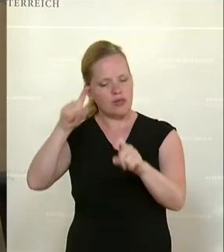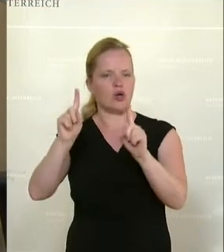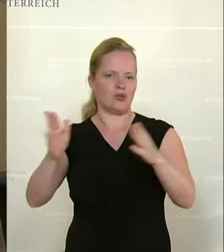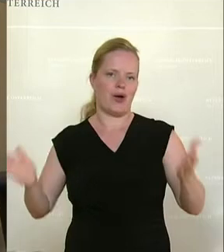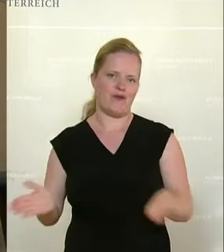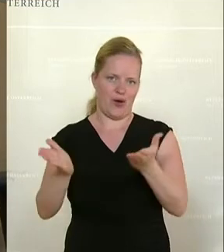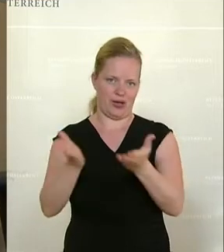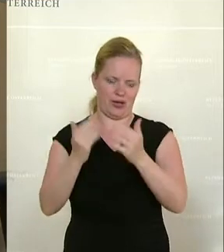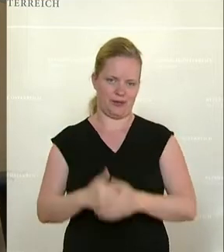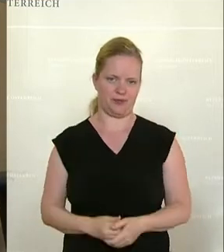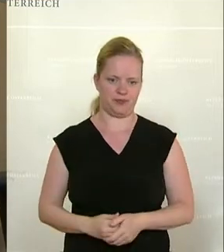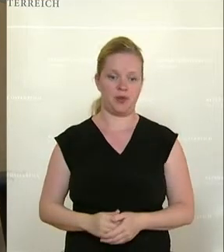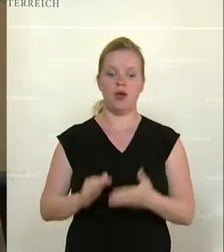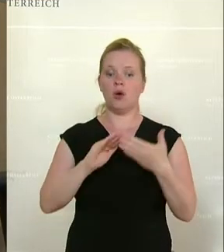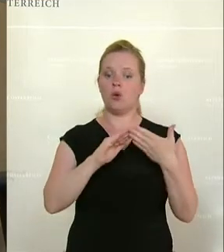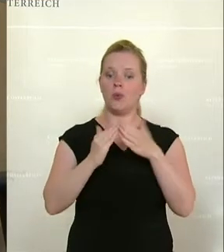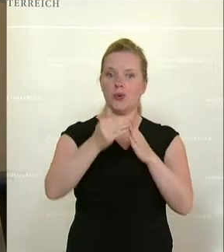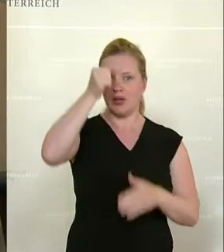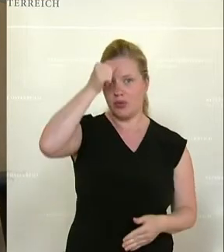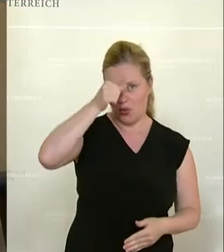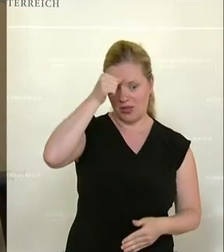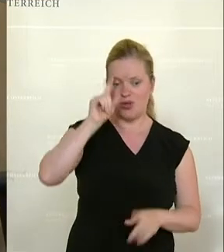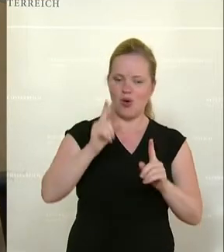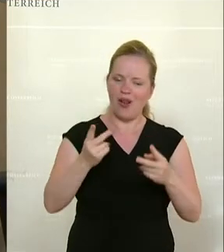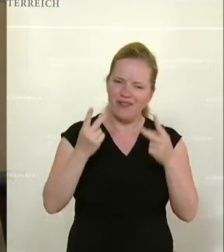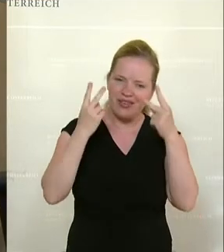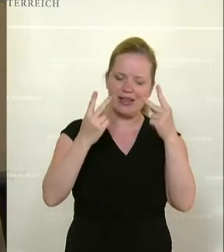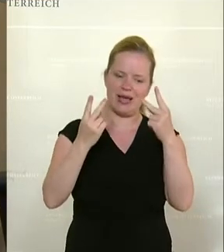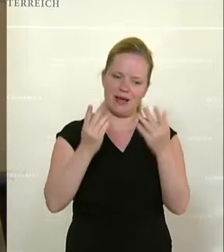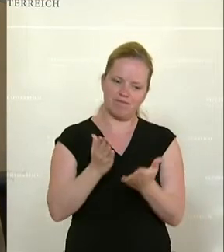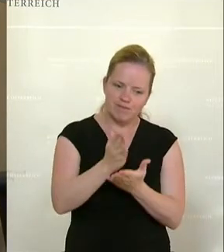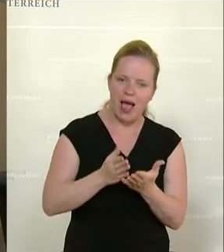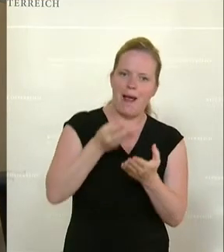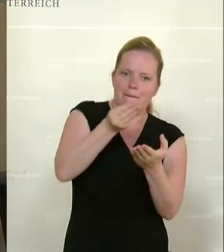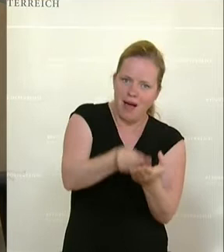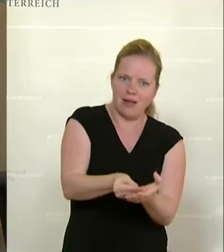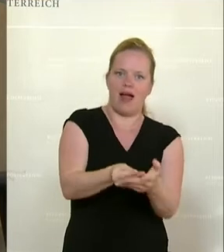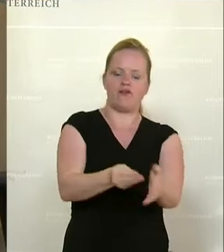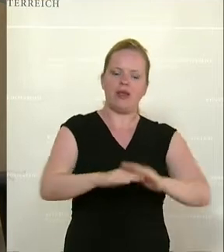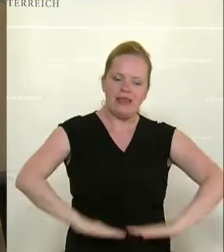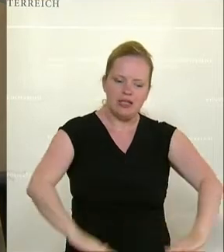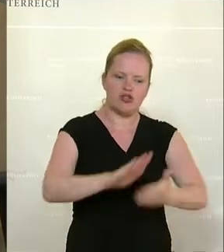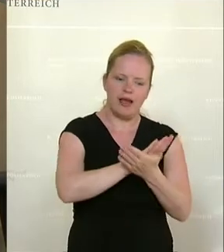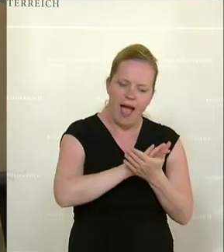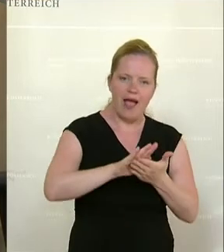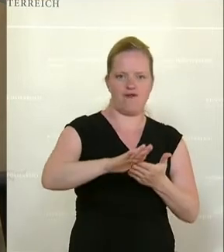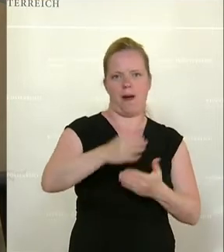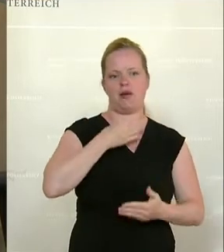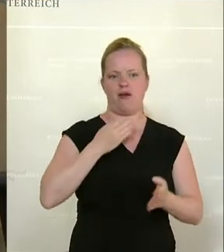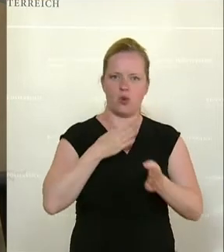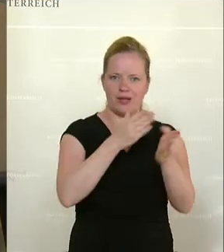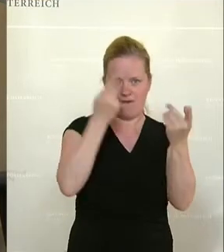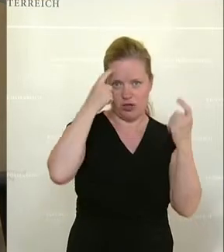Das Community Nursing soll einen wesentlichen Beitrag zur niederschwelligen und bedarfsorientierten Versorgung leisten. So wird auf